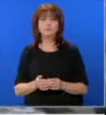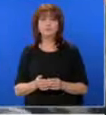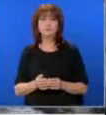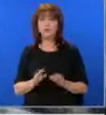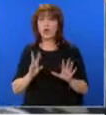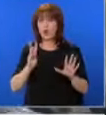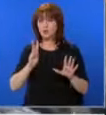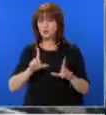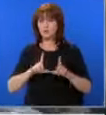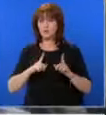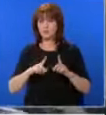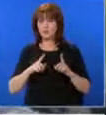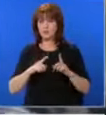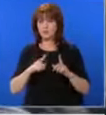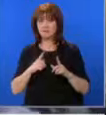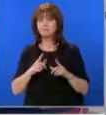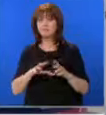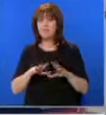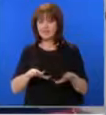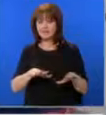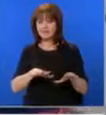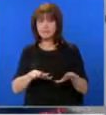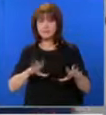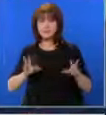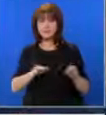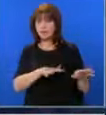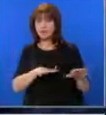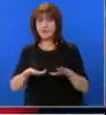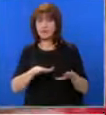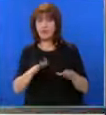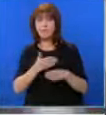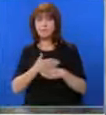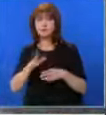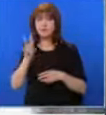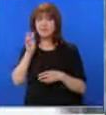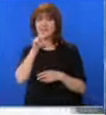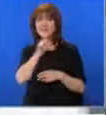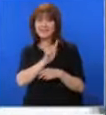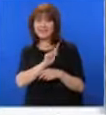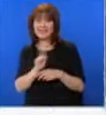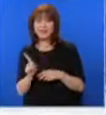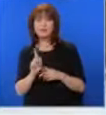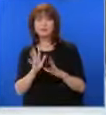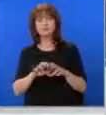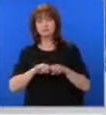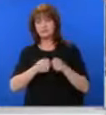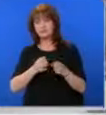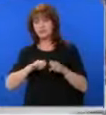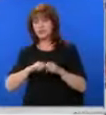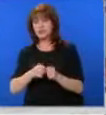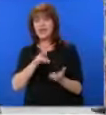Около 8 сутринта в час пик земята в Тайван започва да се люле. Трусът продължава около 20 секунди и причинява сериозни щати.